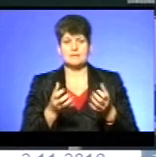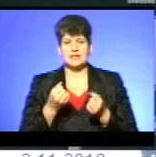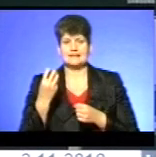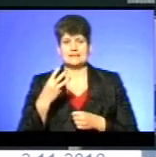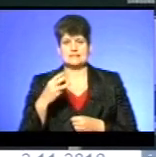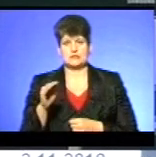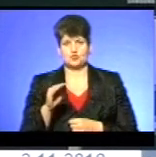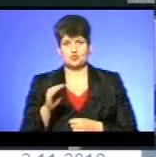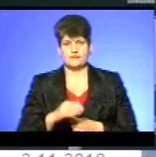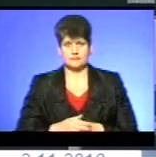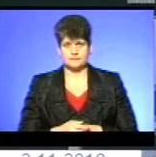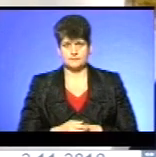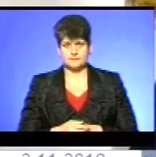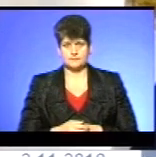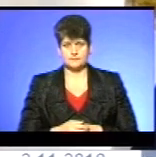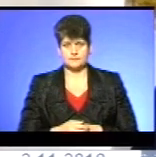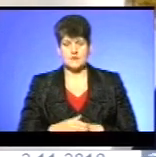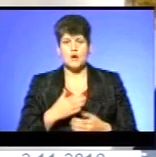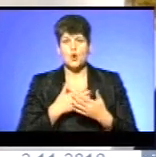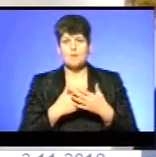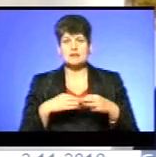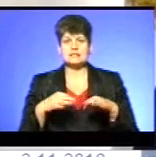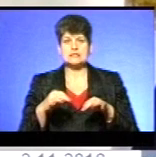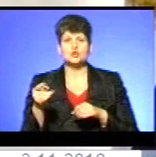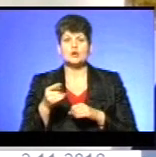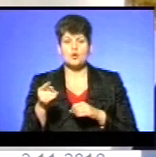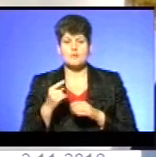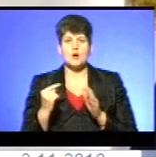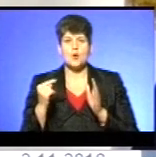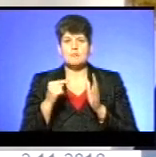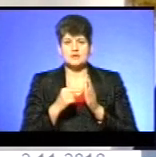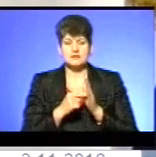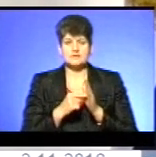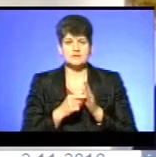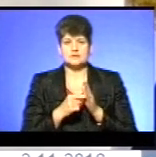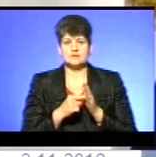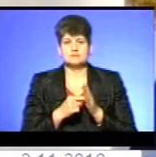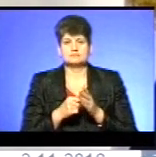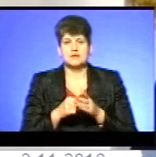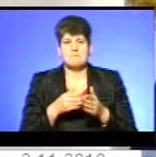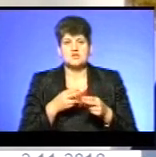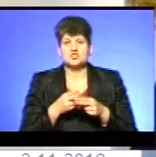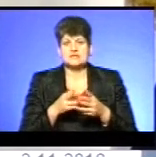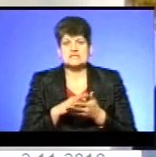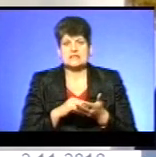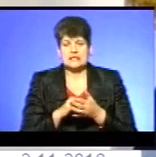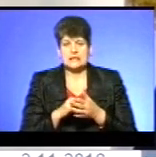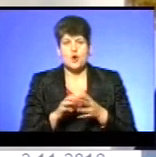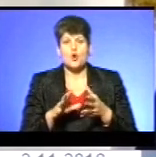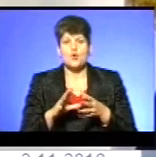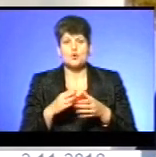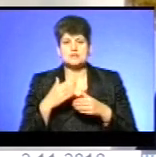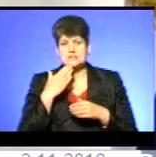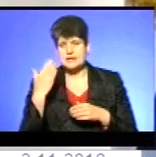жовтня. Громадський транспорт Тернополя опинився на межі існування. Останні тарифи на проїзд